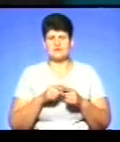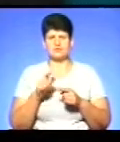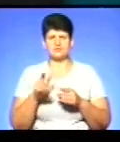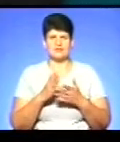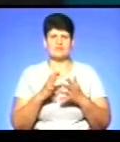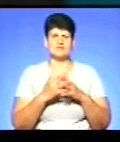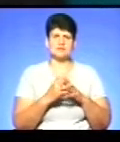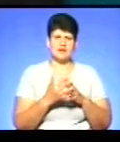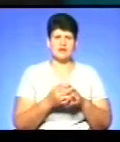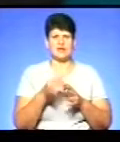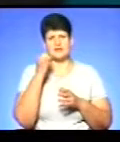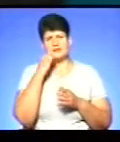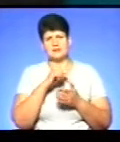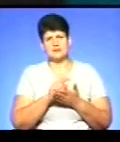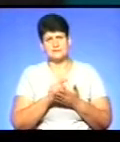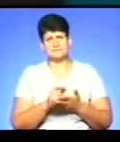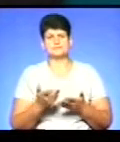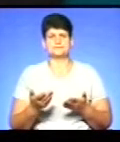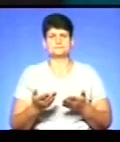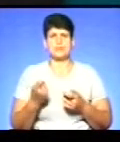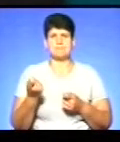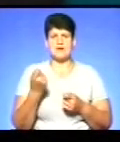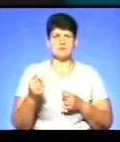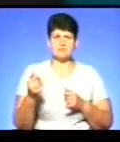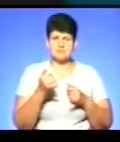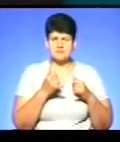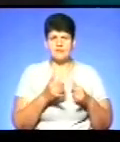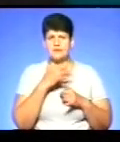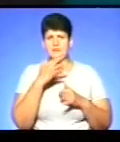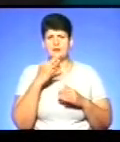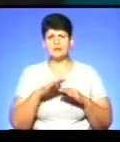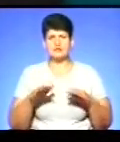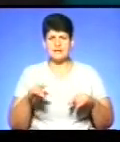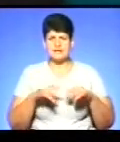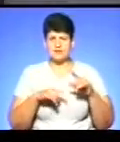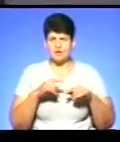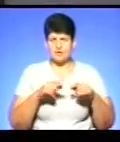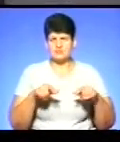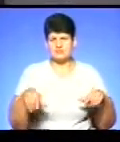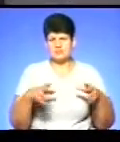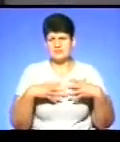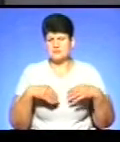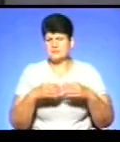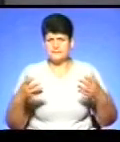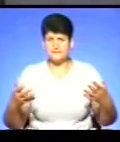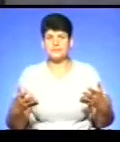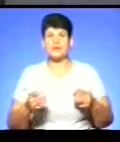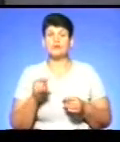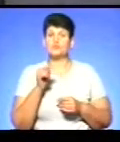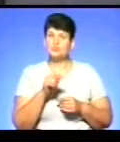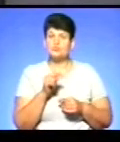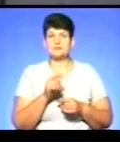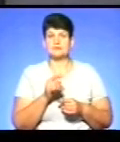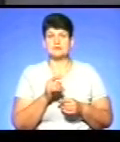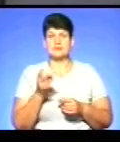місцевості, самотні пенсіонери, малозабезпечені, багатодітні родини. І тут варто